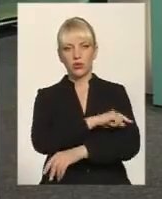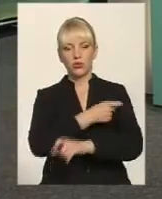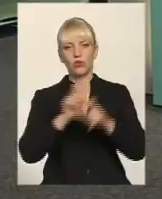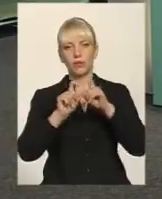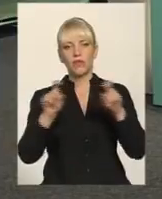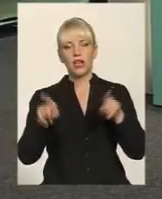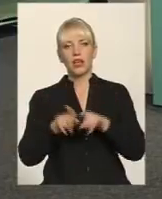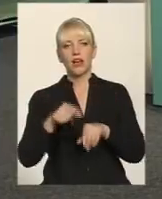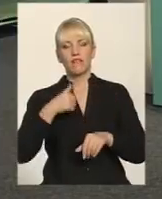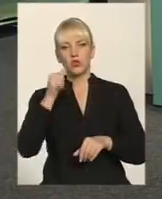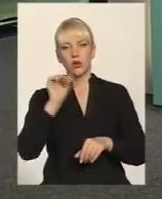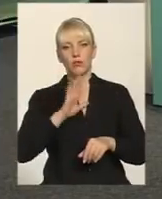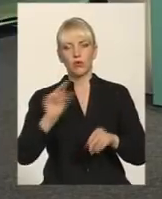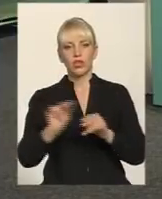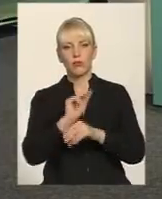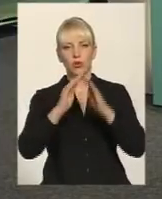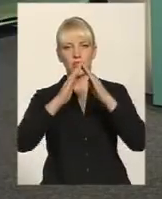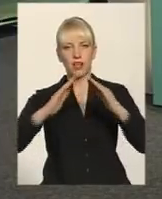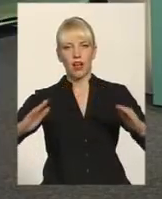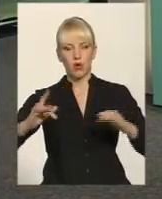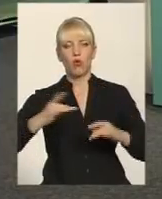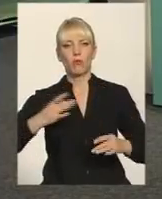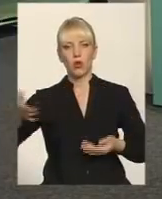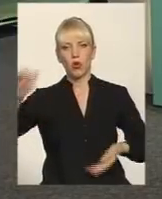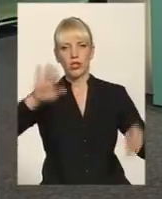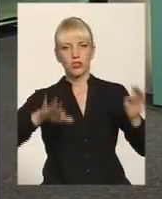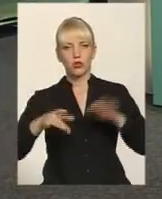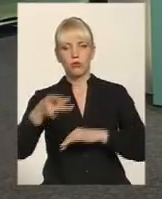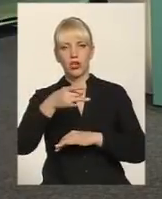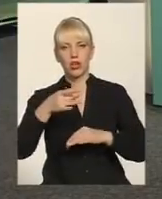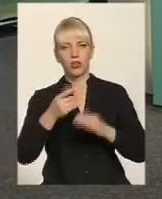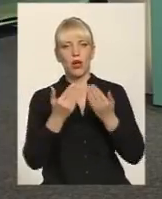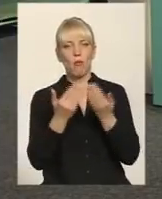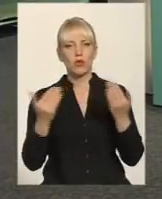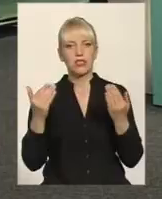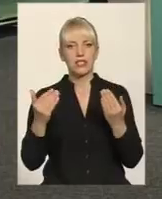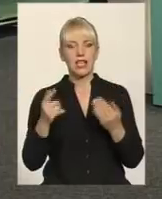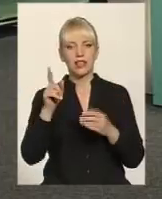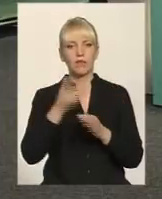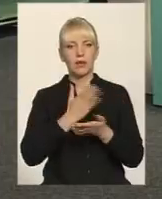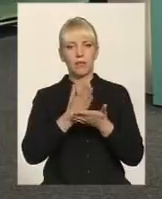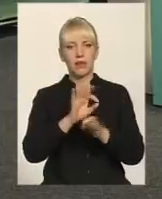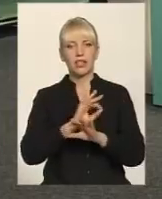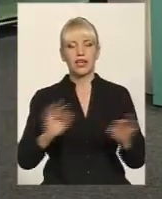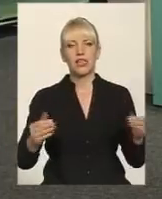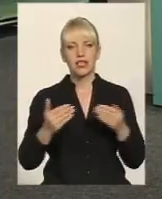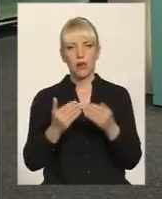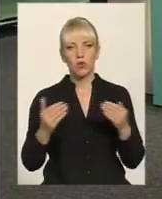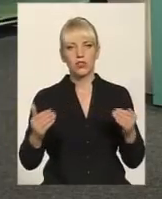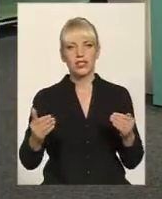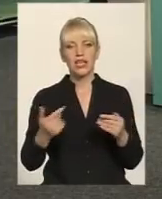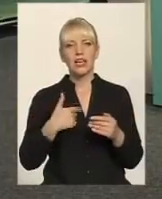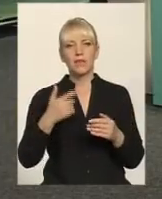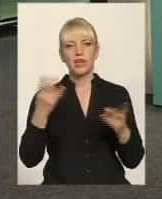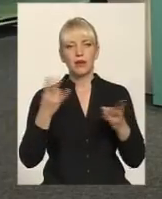вчора був якраз на об'єкті, ремонт даху музею в Білогірському районі. Там сподвижники зібрали прекрасний музей. І там не просто, коли ми говоримо, що люди мають